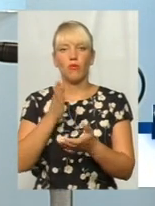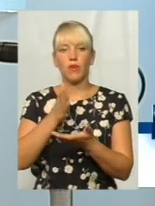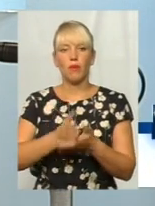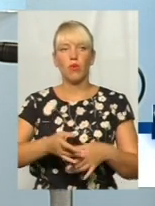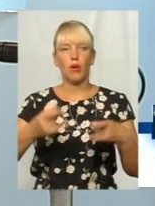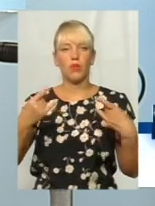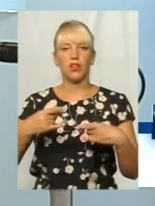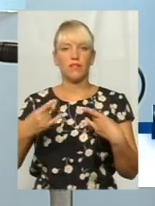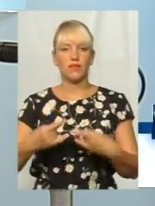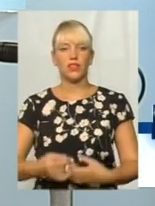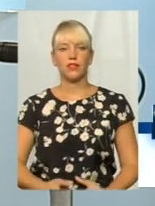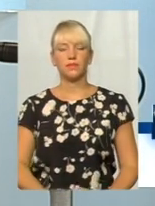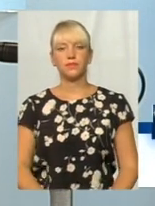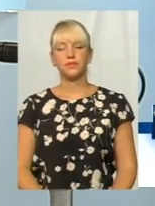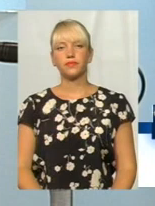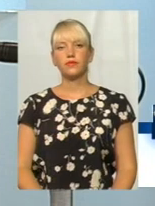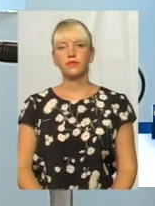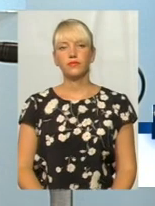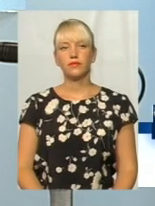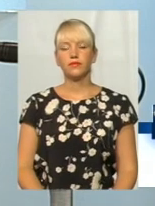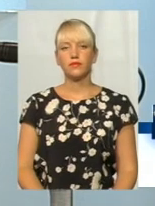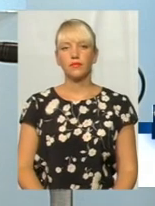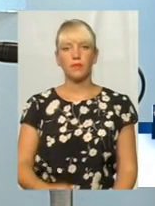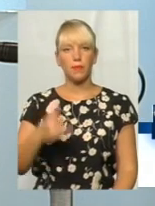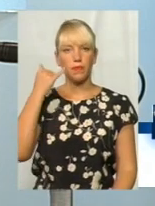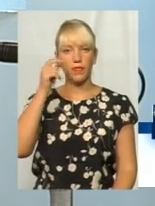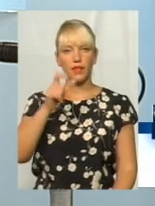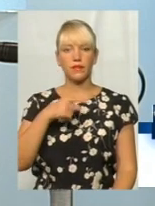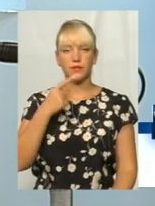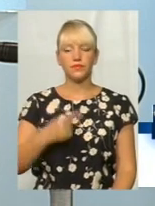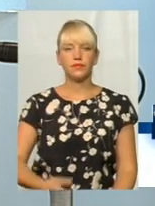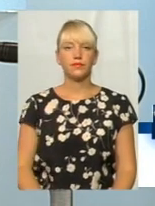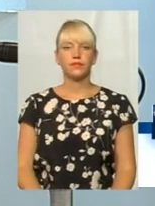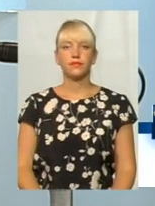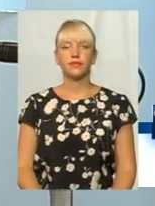-68-85-068. Слухаємо глядача. Говоріть, будь ласка.